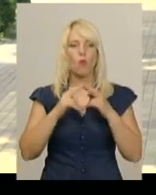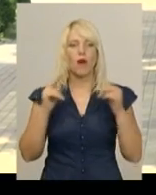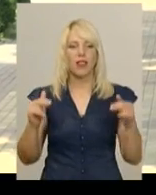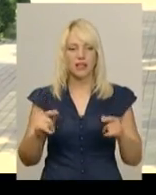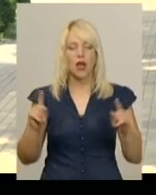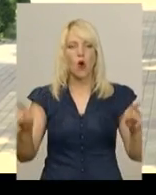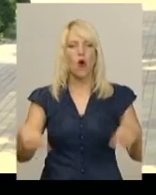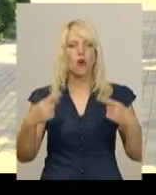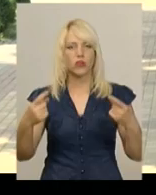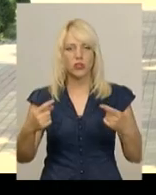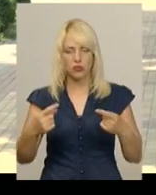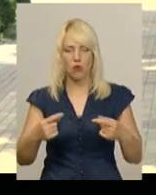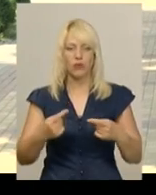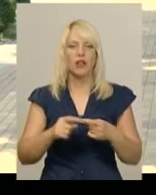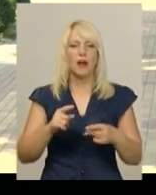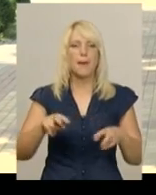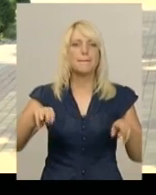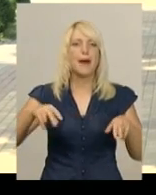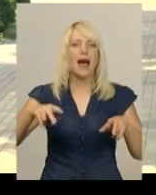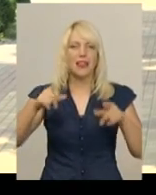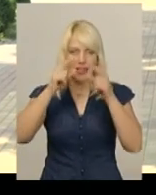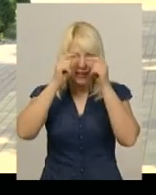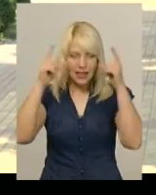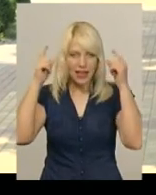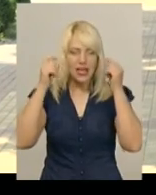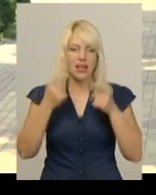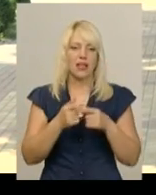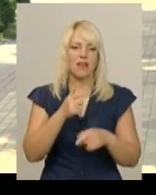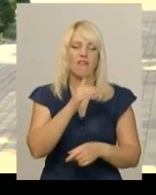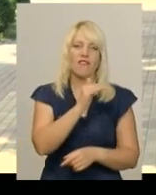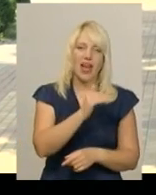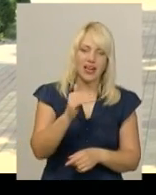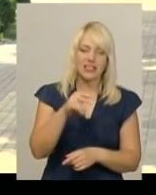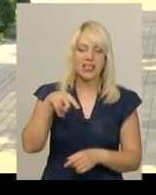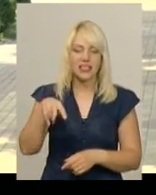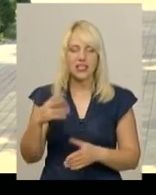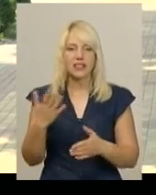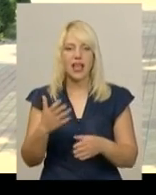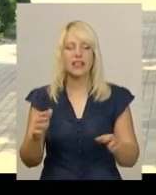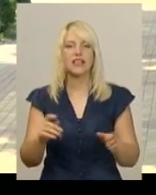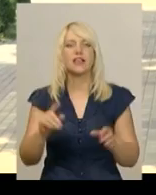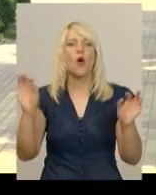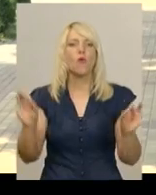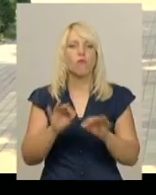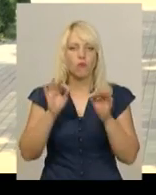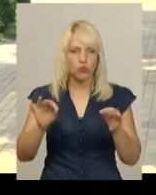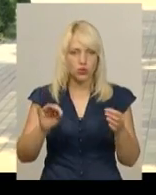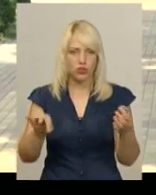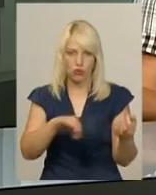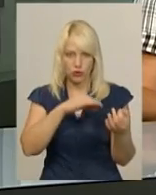організовував бали. Буде Ференц Ліст, який перебував і написав другу рапсодію, власне, в «Чорному острові» і перше виконав.